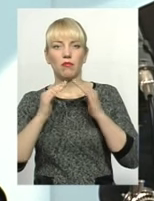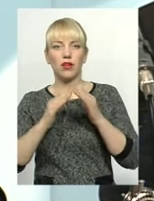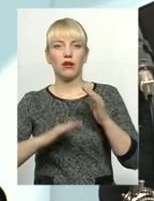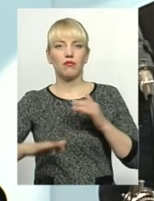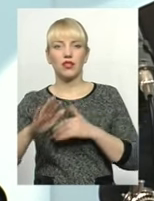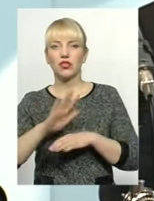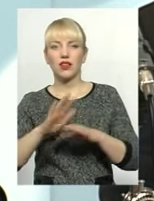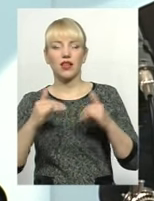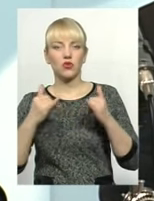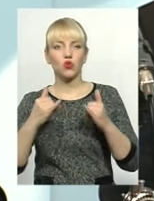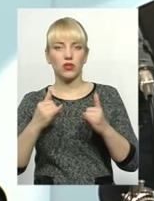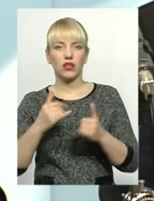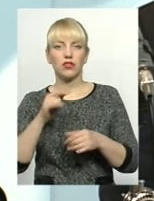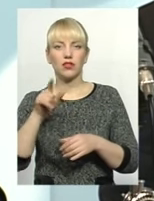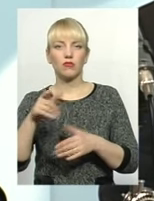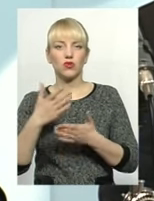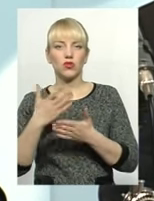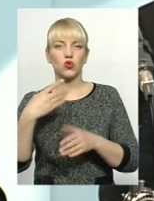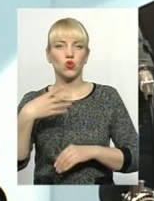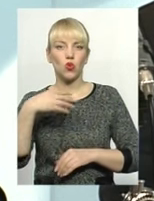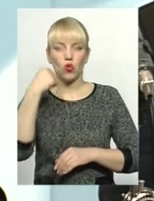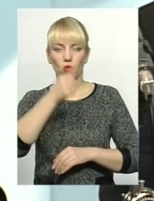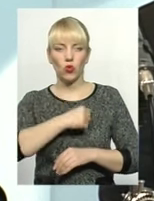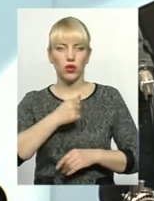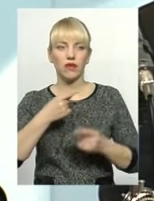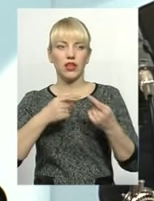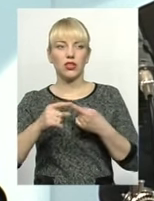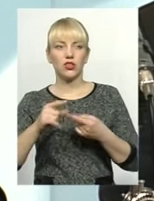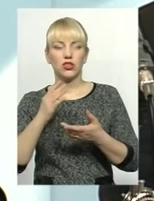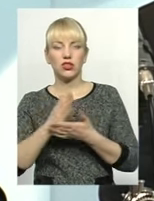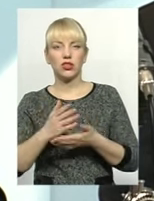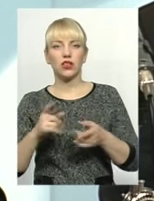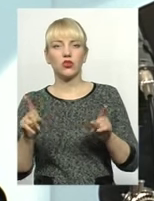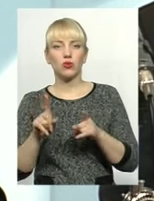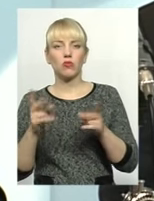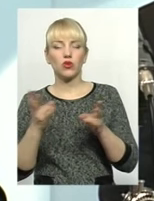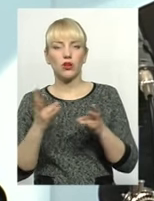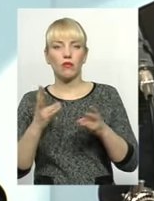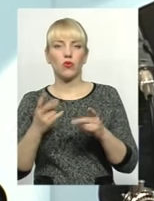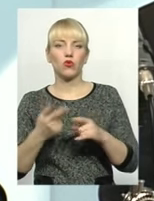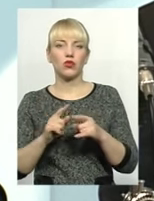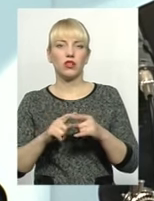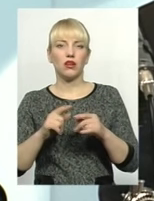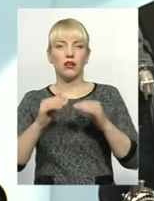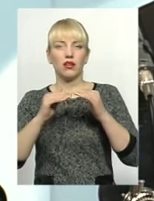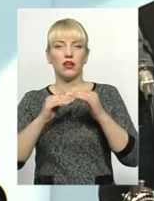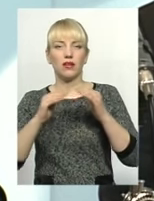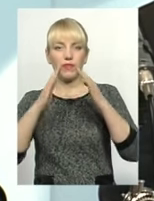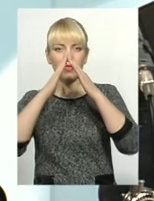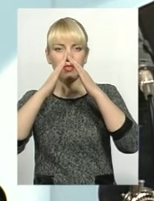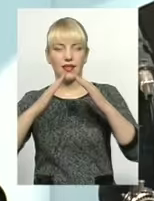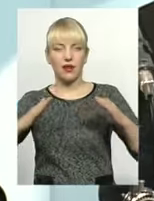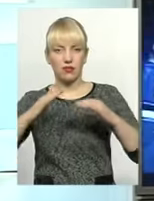сучасні, їм по 40 років. Інші є теж, які потребують, особливо плоскі дахи, коли їх